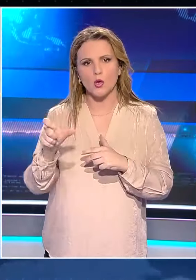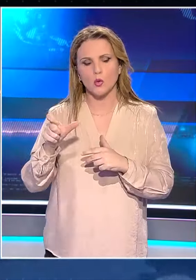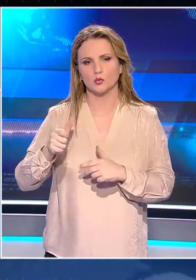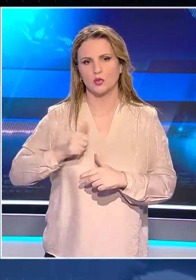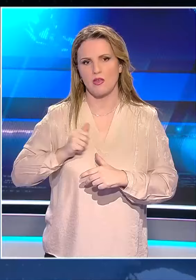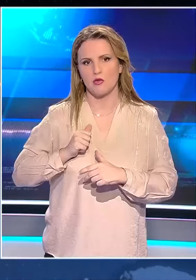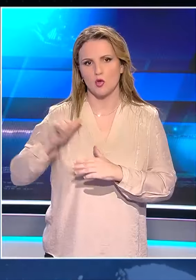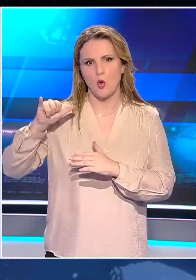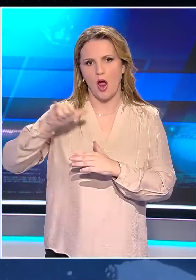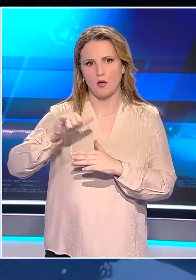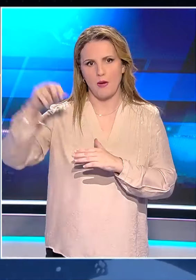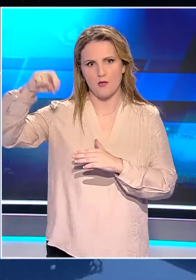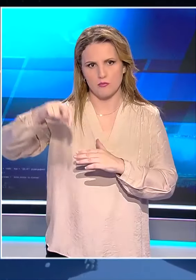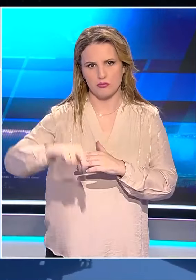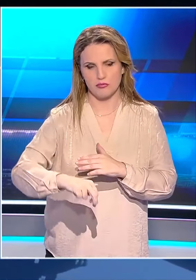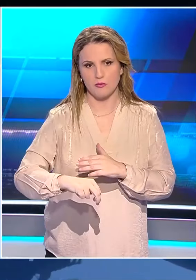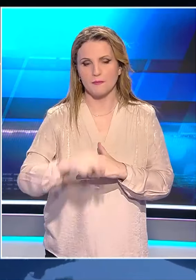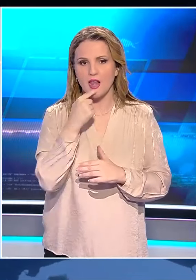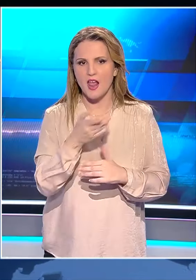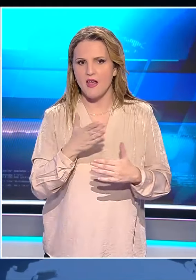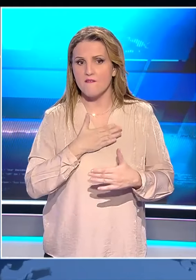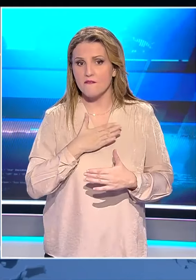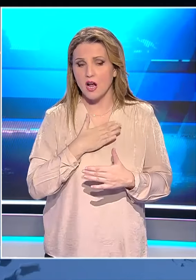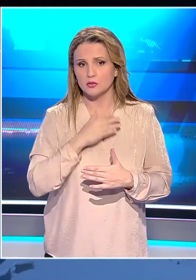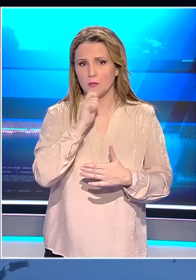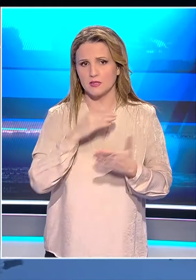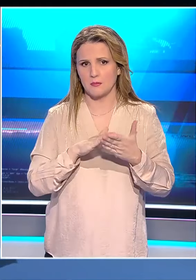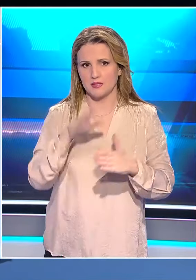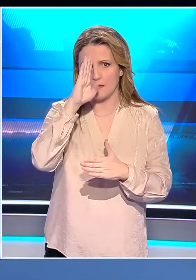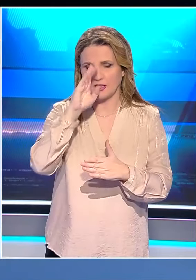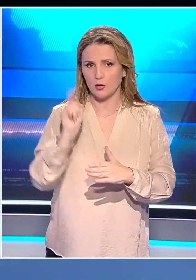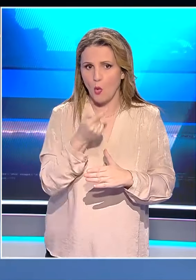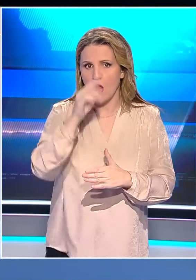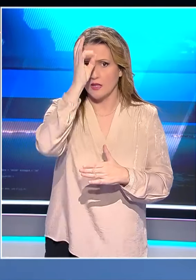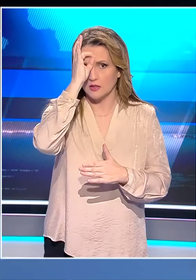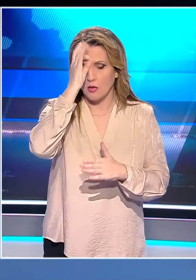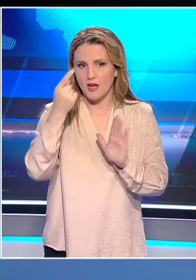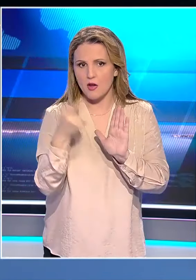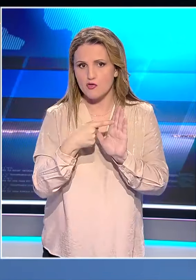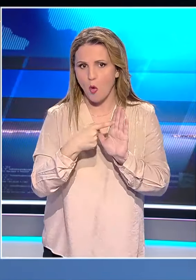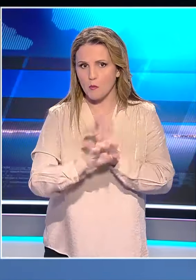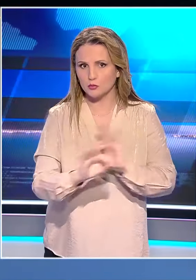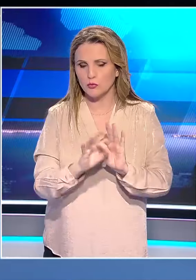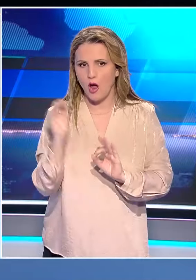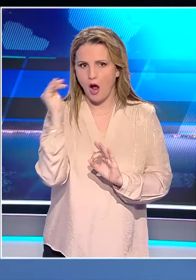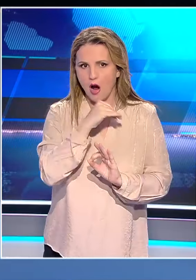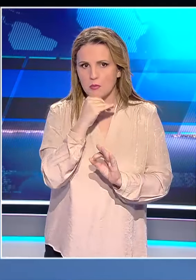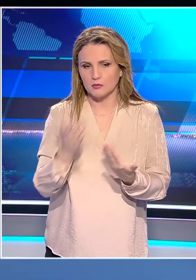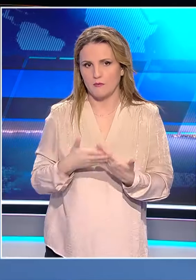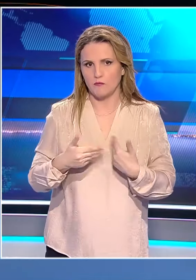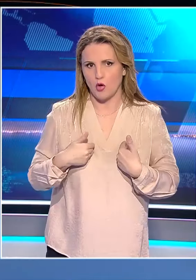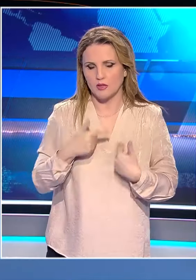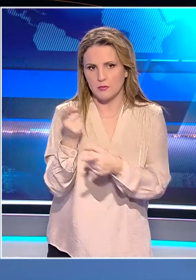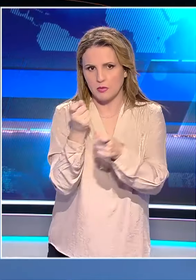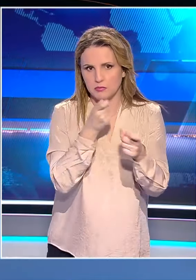πλάνο. Θέλω να ευχαριστήσω τη μυστική υπηρεσία των Ηνωμένων Πολιτειών και όλες τις αρχές επιβολής του νόμου για την ταχύα ανταπόκρισή τους στους